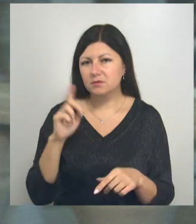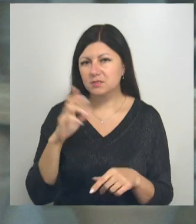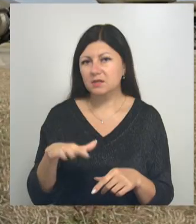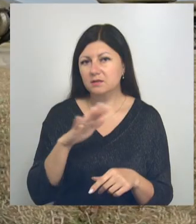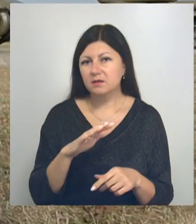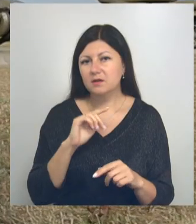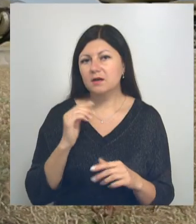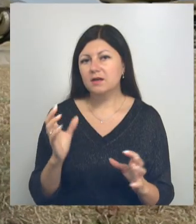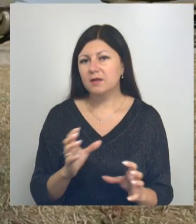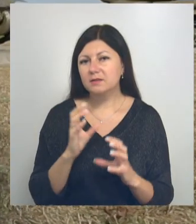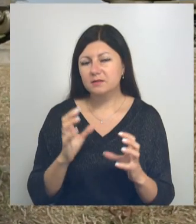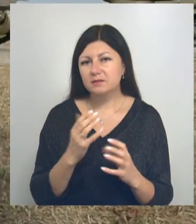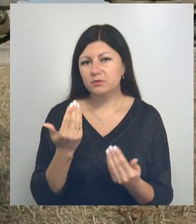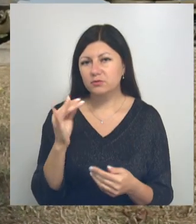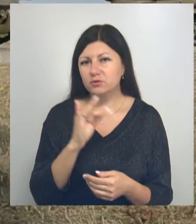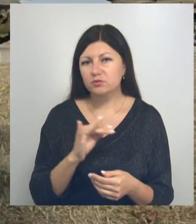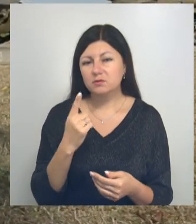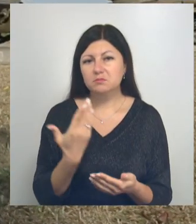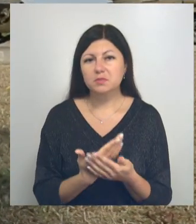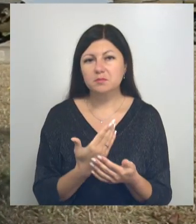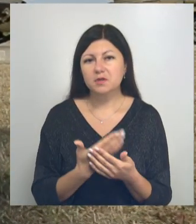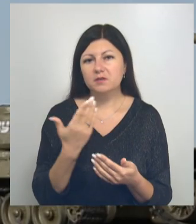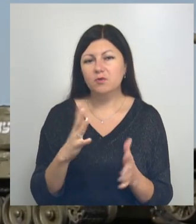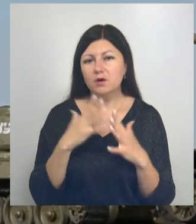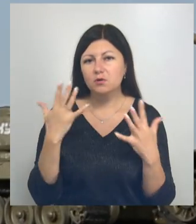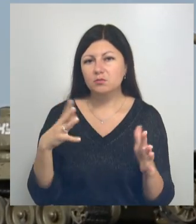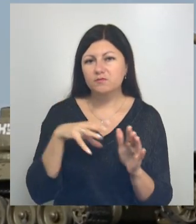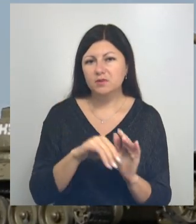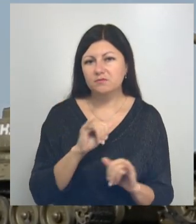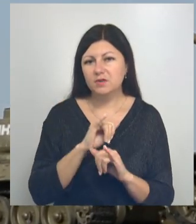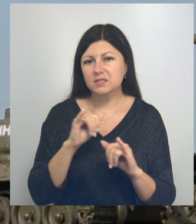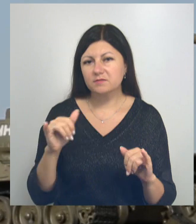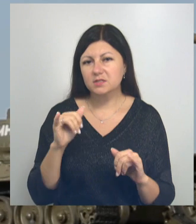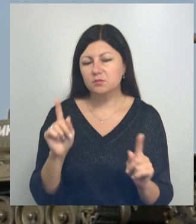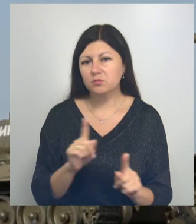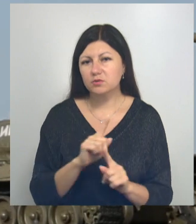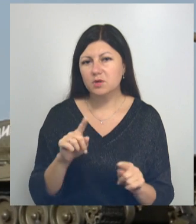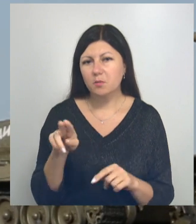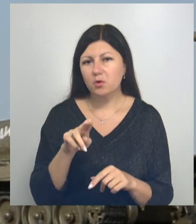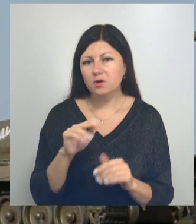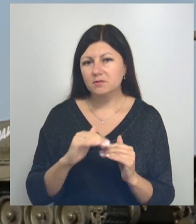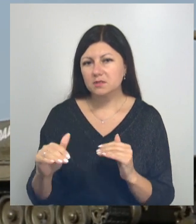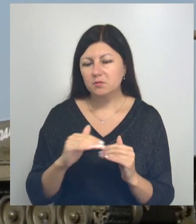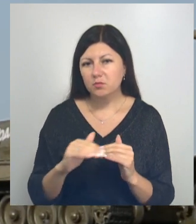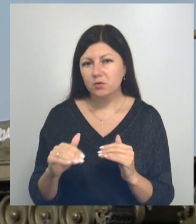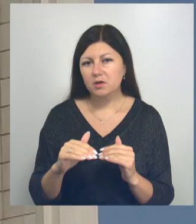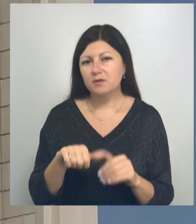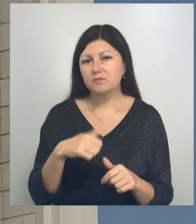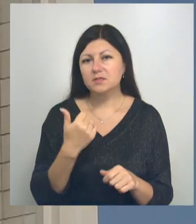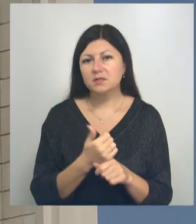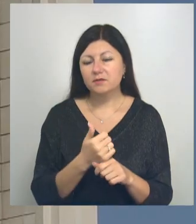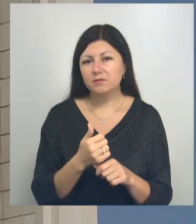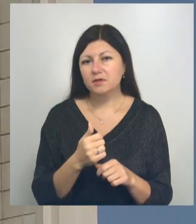истории. Один из множества примеров – его огромный вклад в развитие музея-заповедника Прохоровское поле. Возглавляя